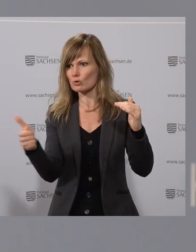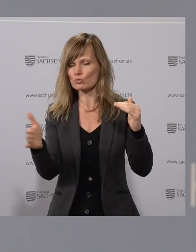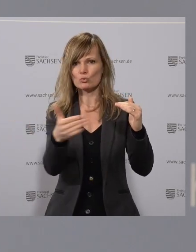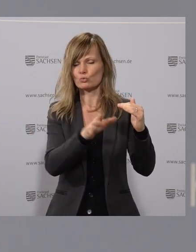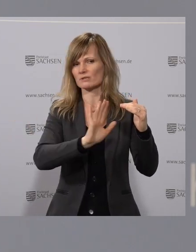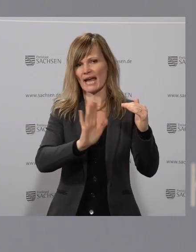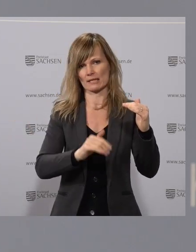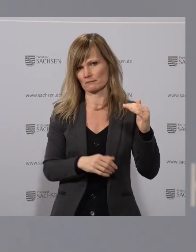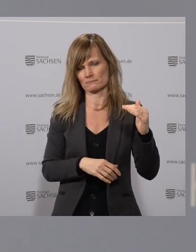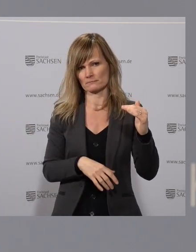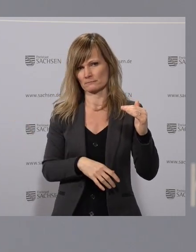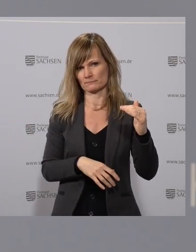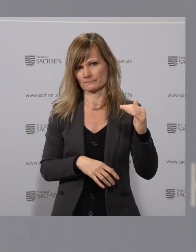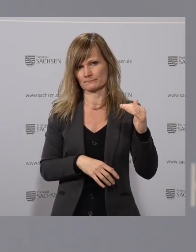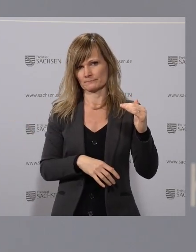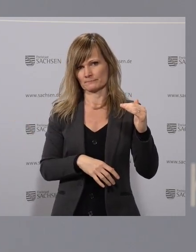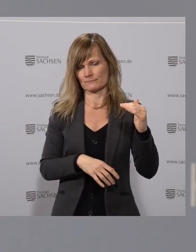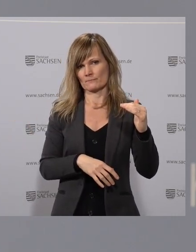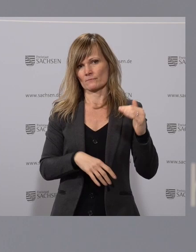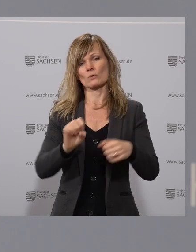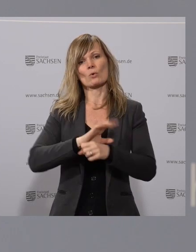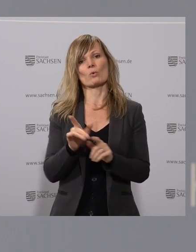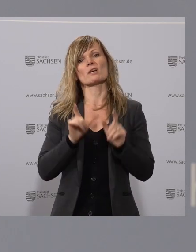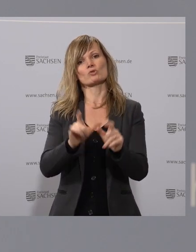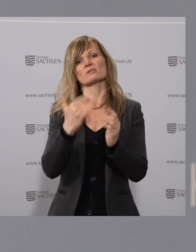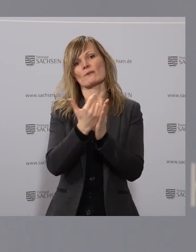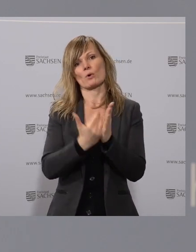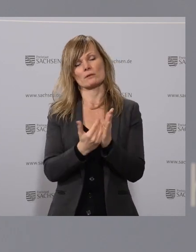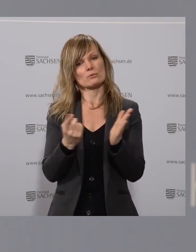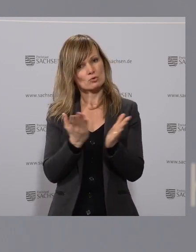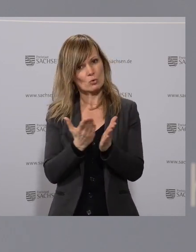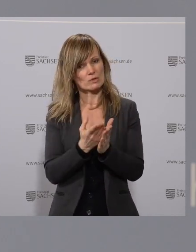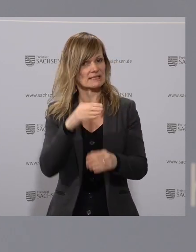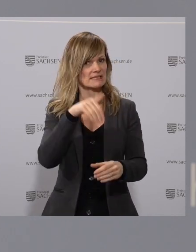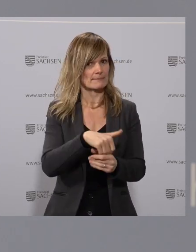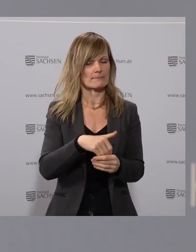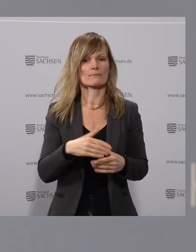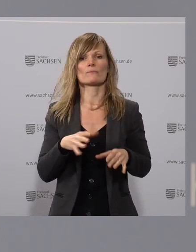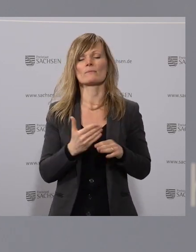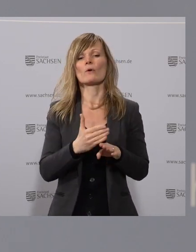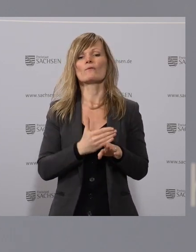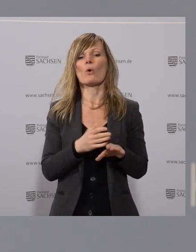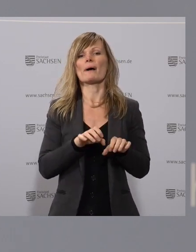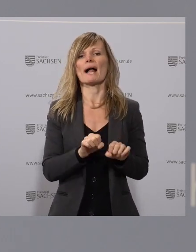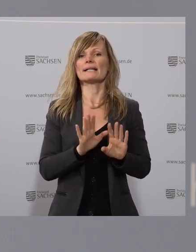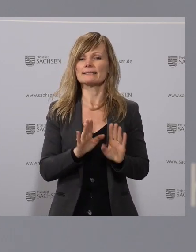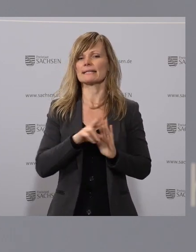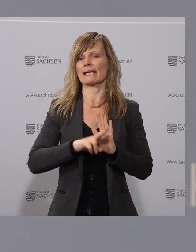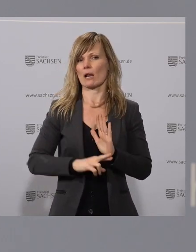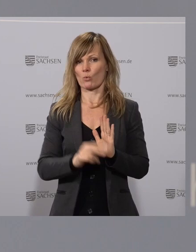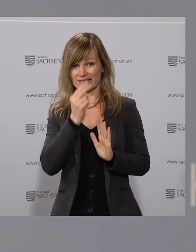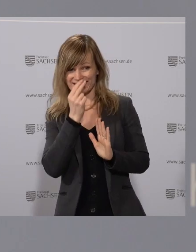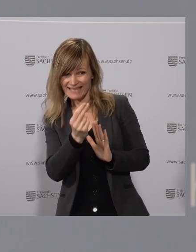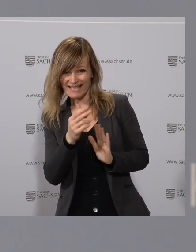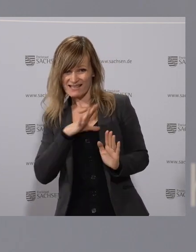kommen, sondern, und das haben wir in der Corona-Schutz-Verordnung eingearbeitet, wir haben eine Vorbehaltsregelung. Sollten wir also in Sachsen sehen, dass sich